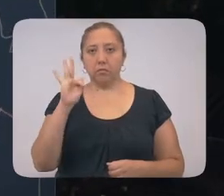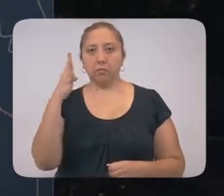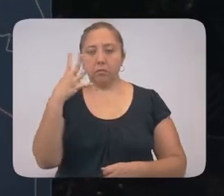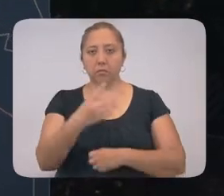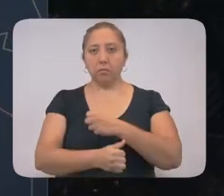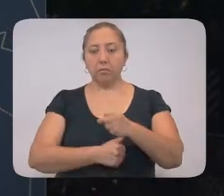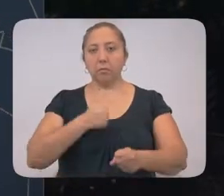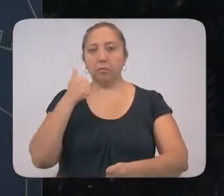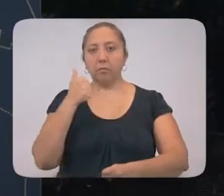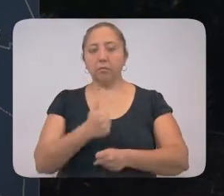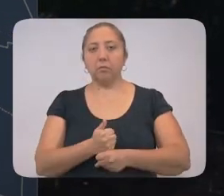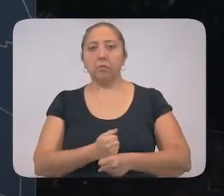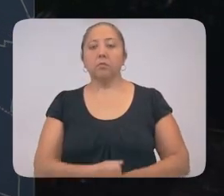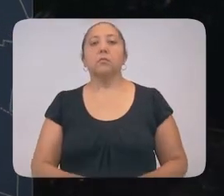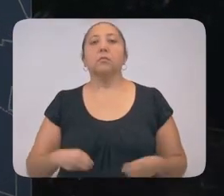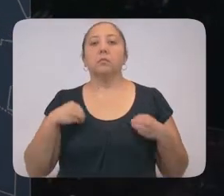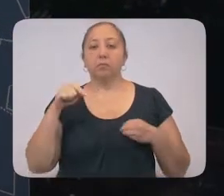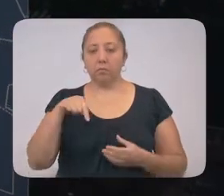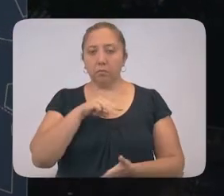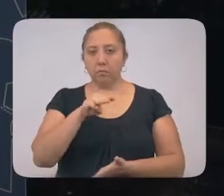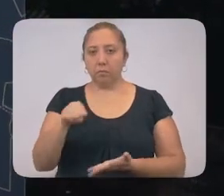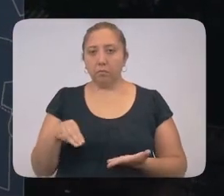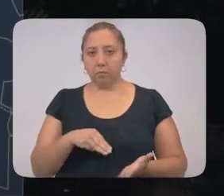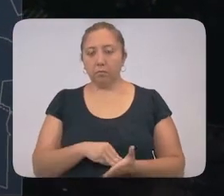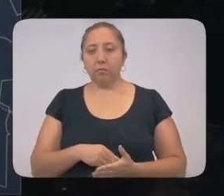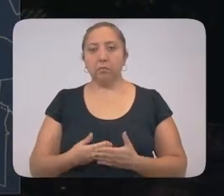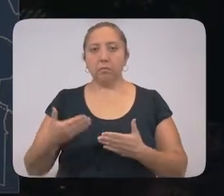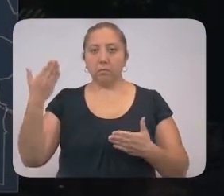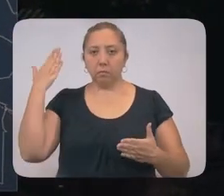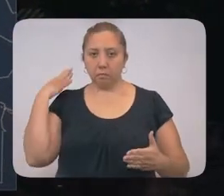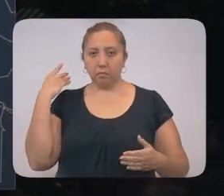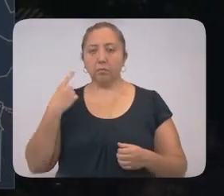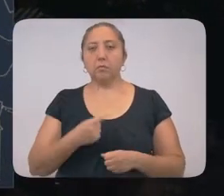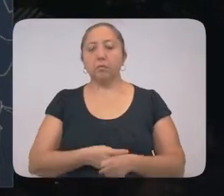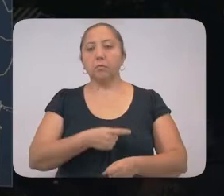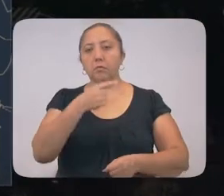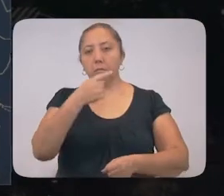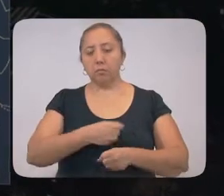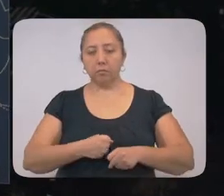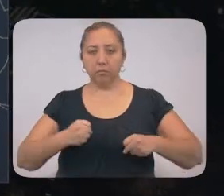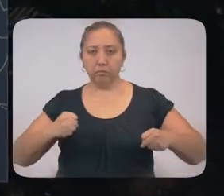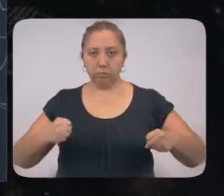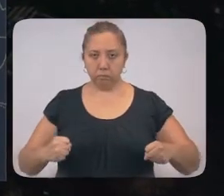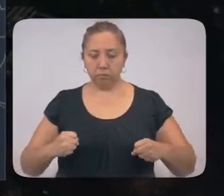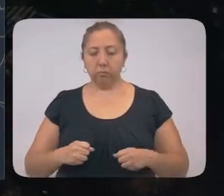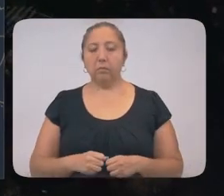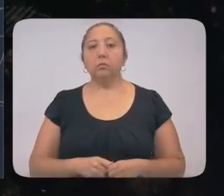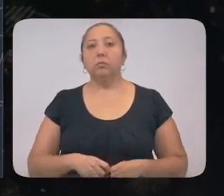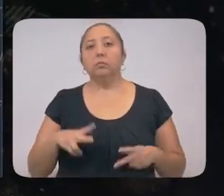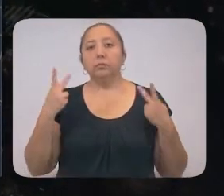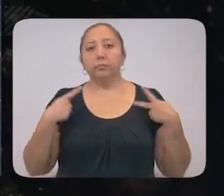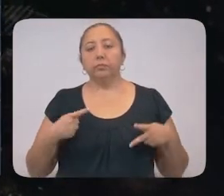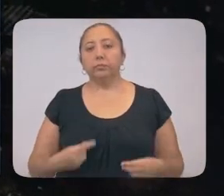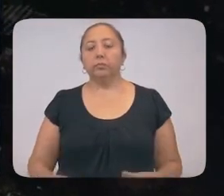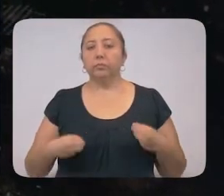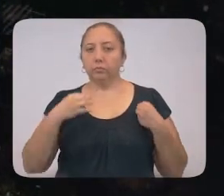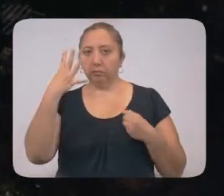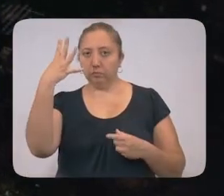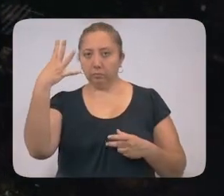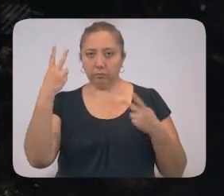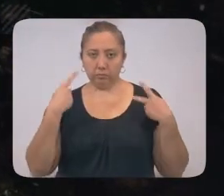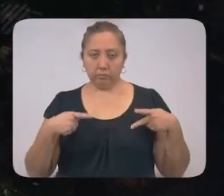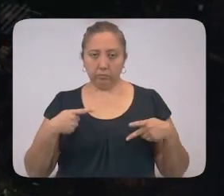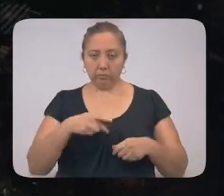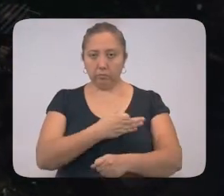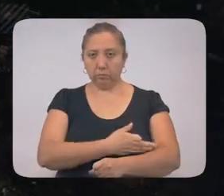58 javo, ti, ho ukahal, hachtax polok, kajak bakaj, yetel 7 mako, mishbachik pa aktio, huntul